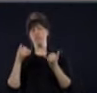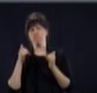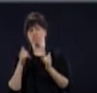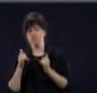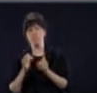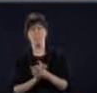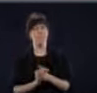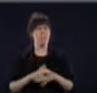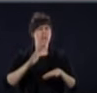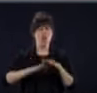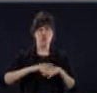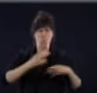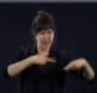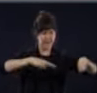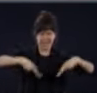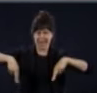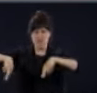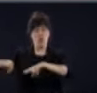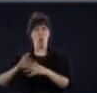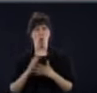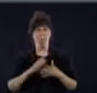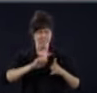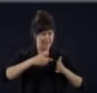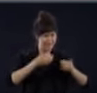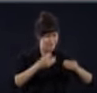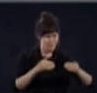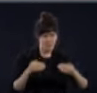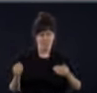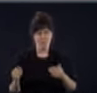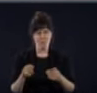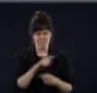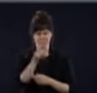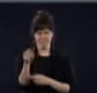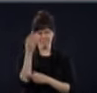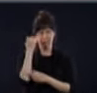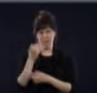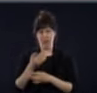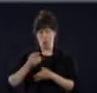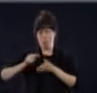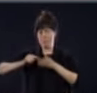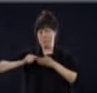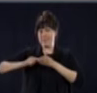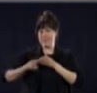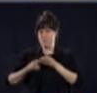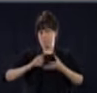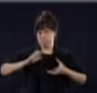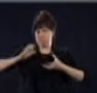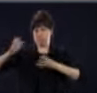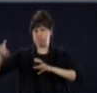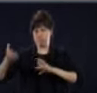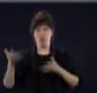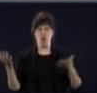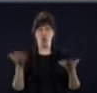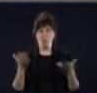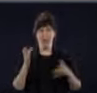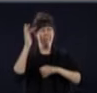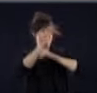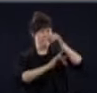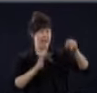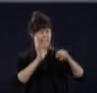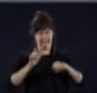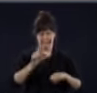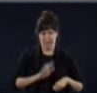régions. Depuis le début, lorsque vous avez mis le Québec sur pause et que la planète s'est mise sur pause, c'est pour protéger le réseau de la santé. Si on